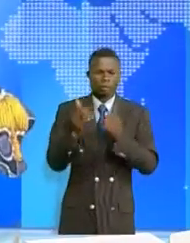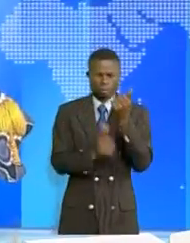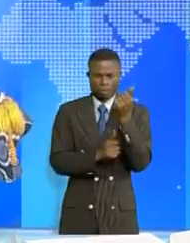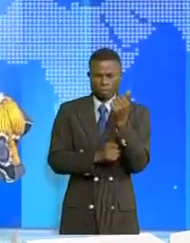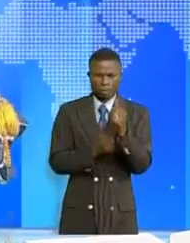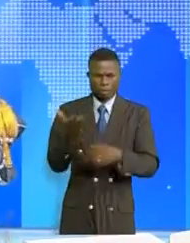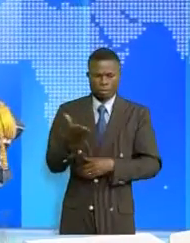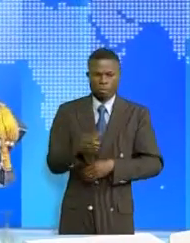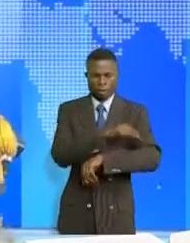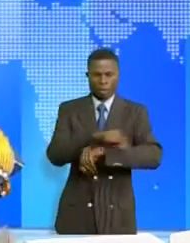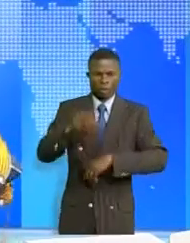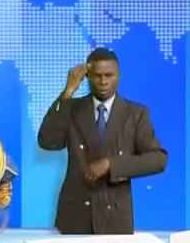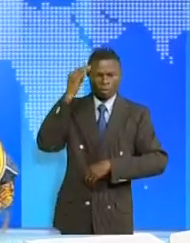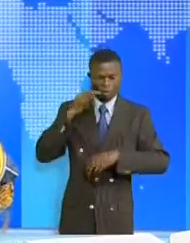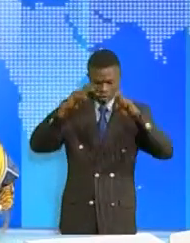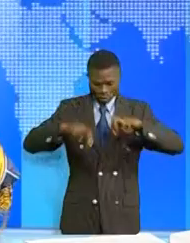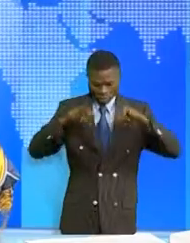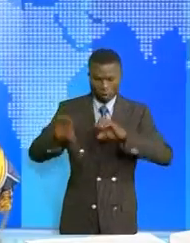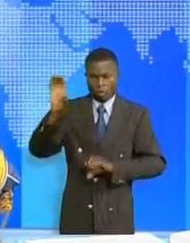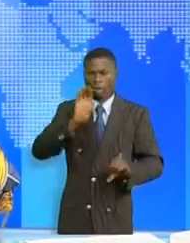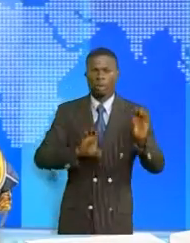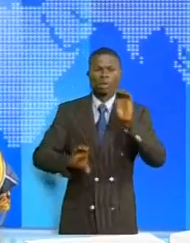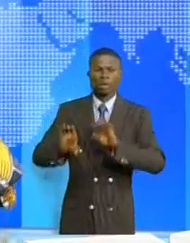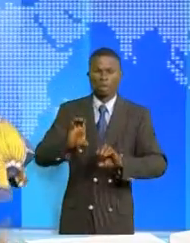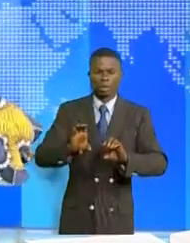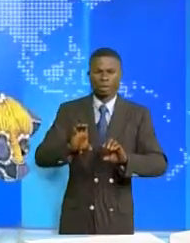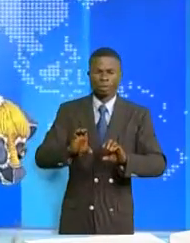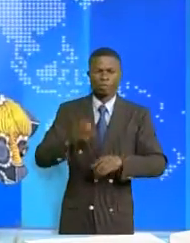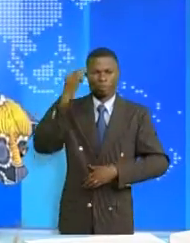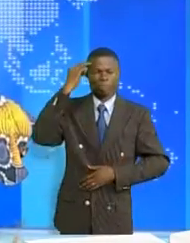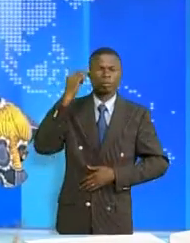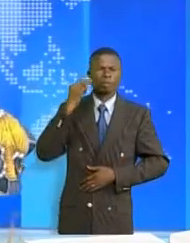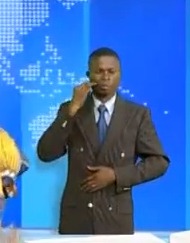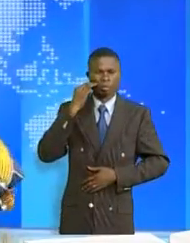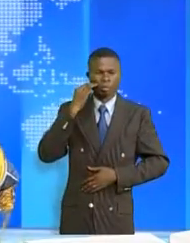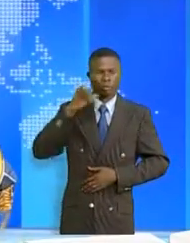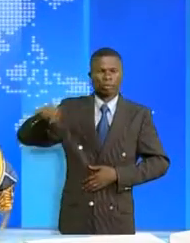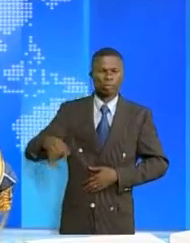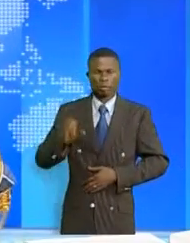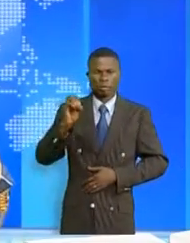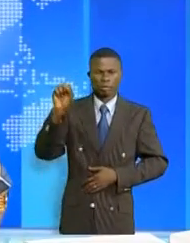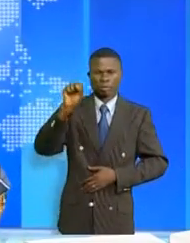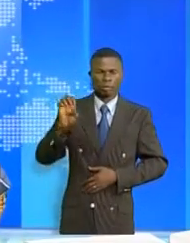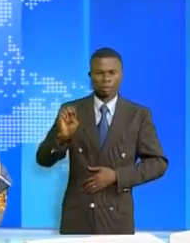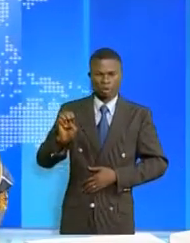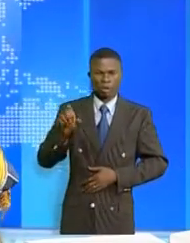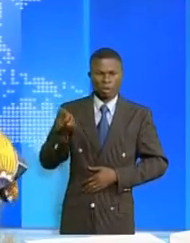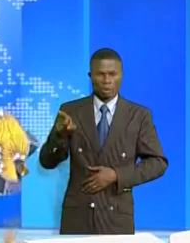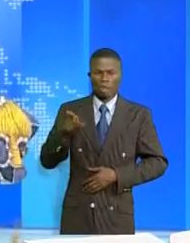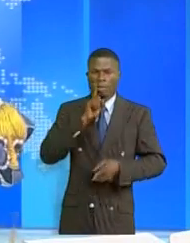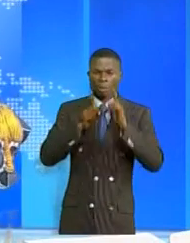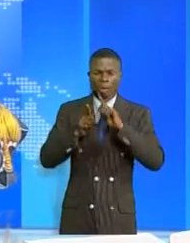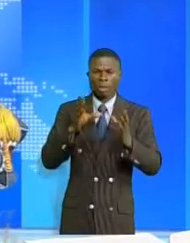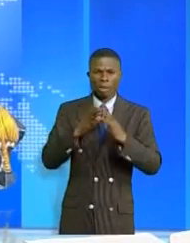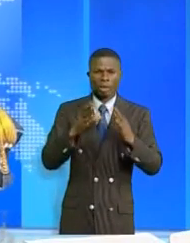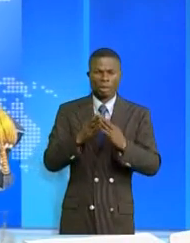Et au ministère de la Recherche scientifique, le ministre José Epanda Kabangu a échangé